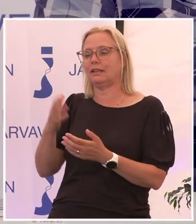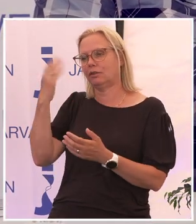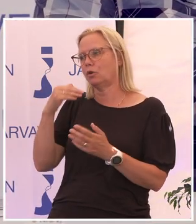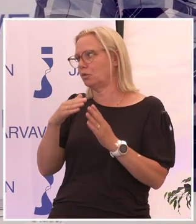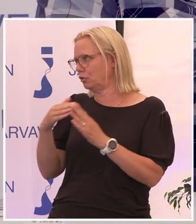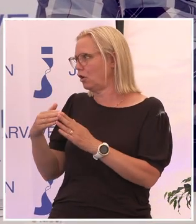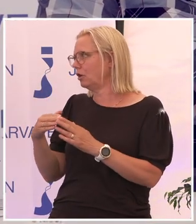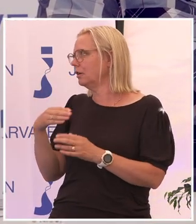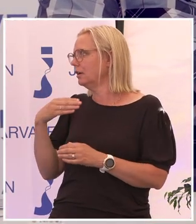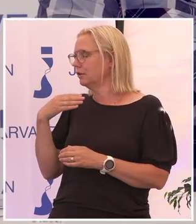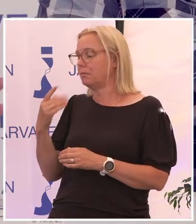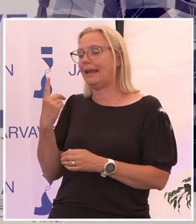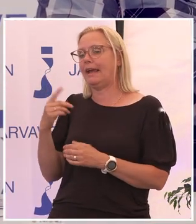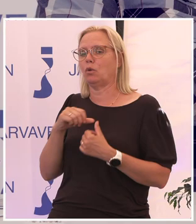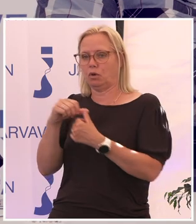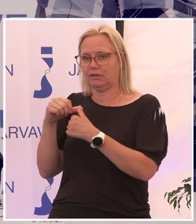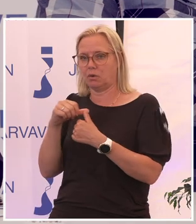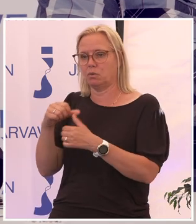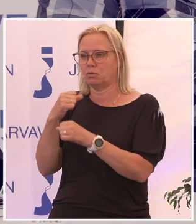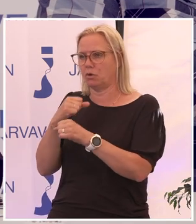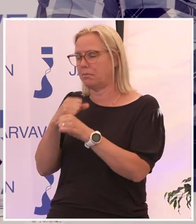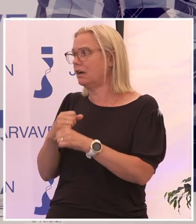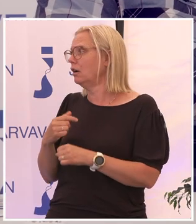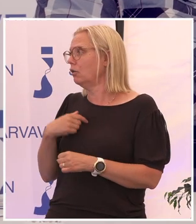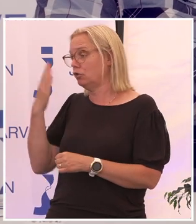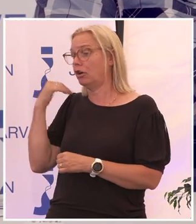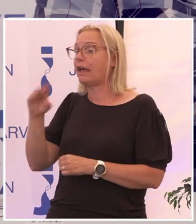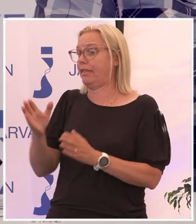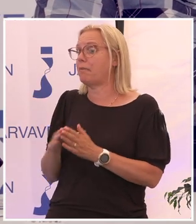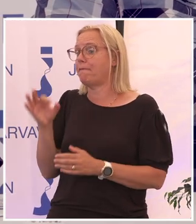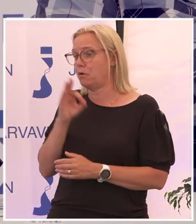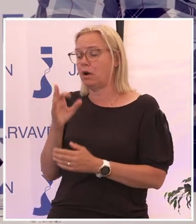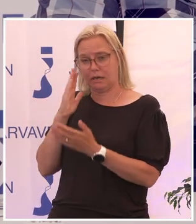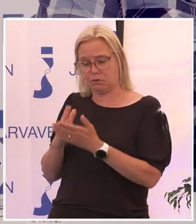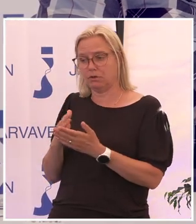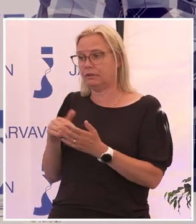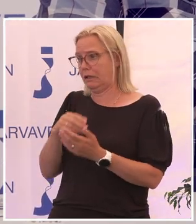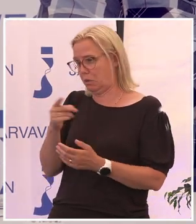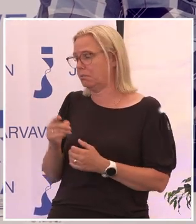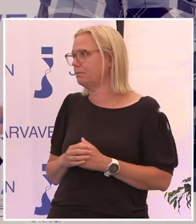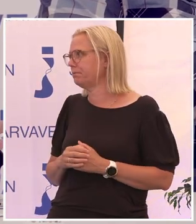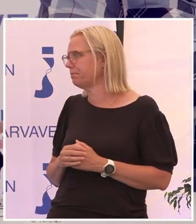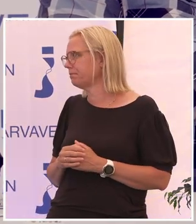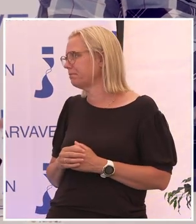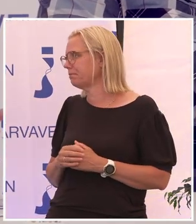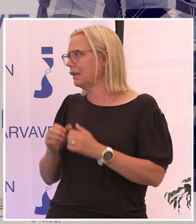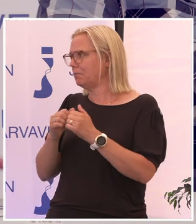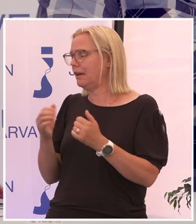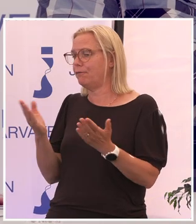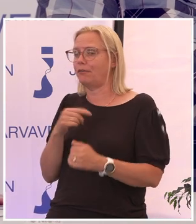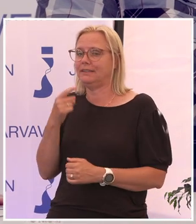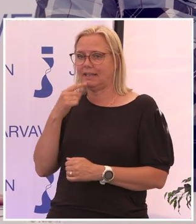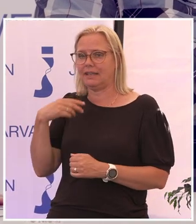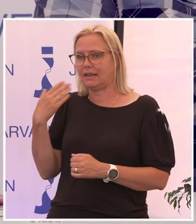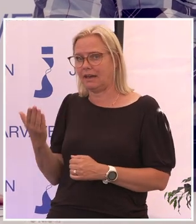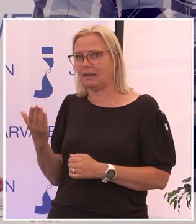en organisation som jobbar. Och jag kan ta med mig frågan till dem helt enkelt. Men det vi säger är